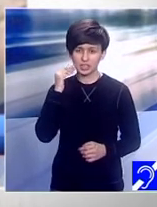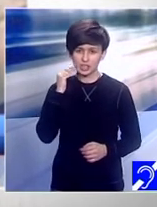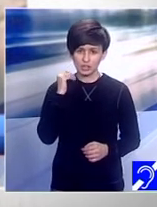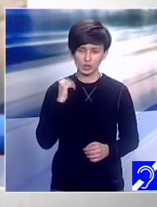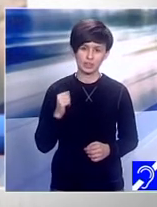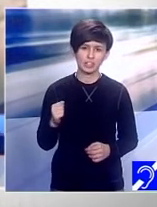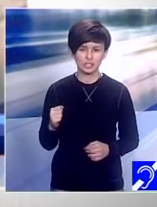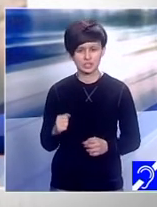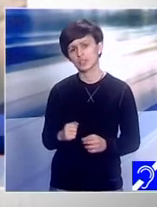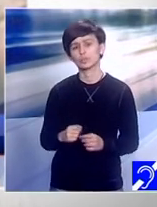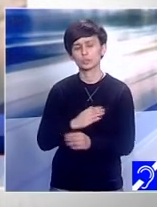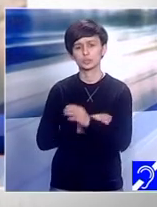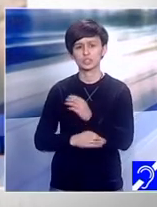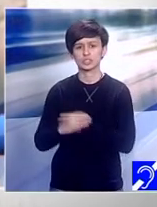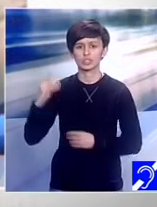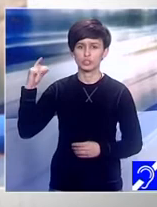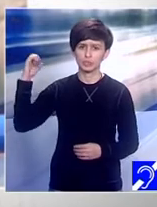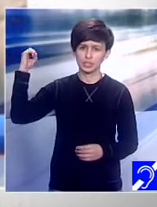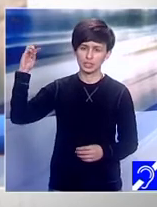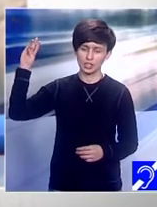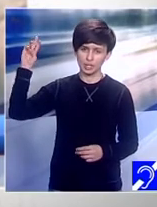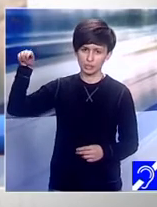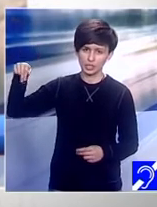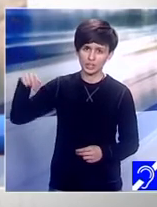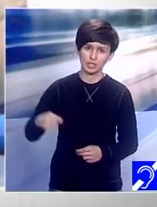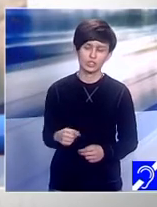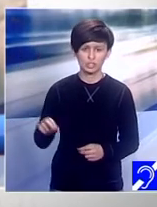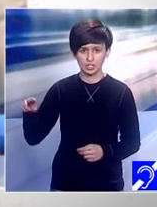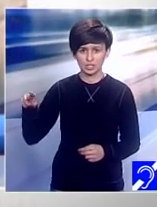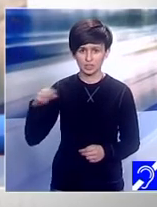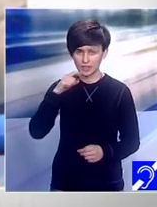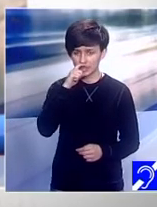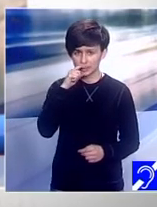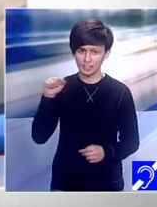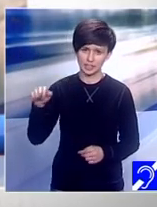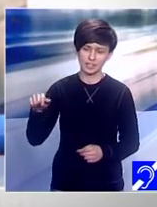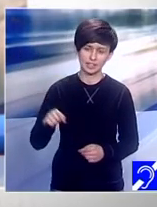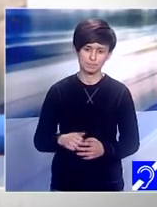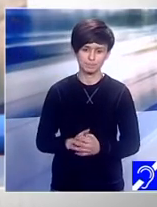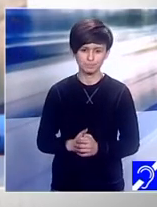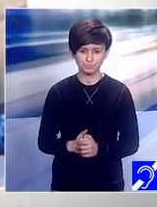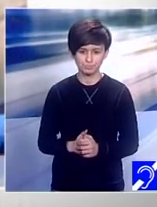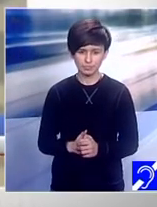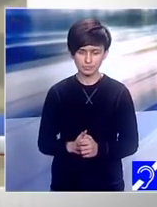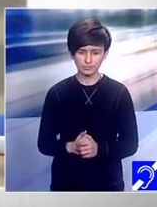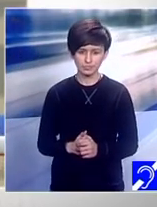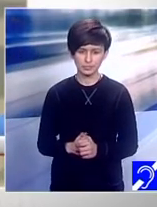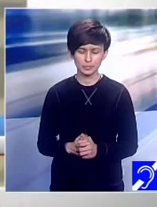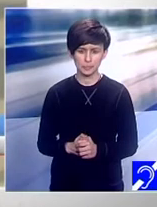geamă. Este o poveste pe care fiecare dintre noi o poate schimba în bine.